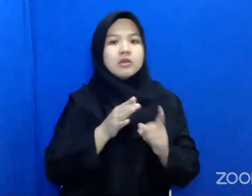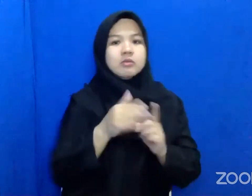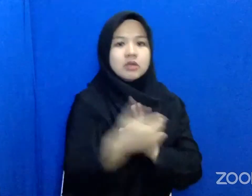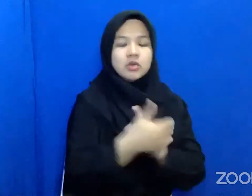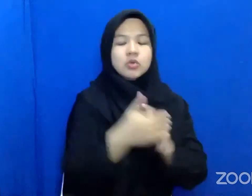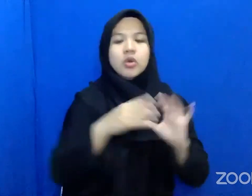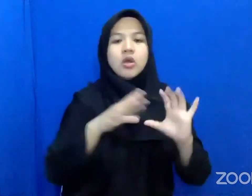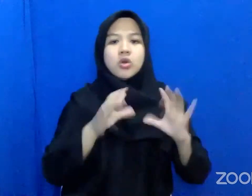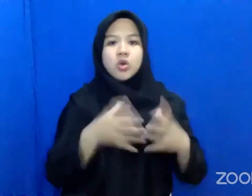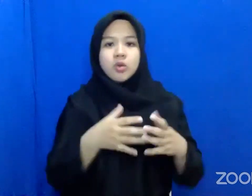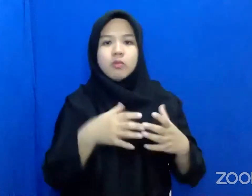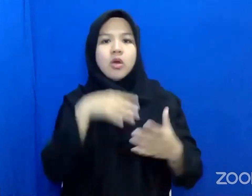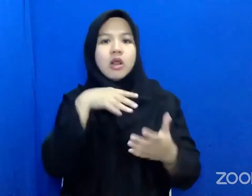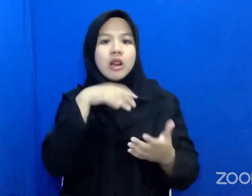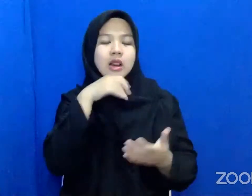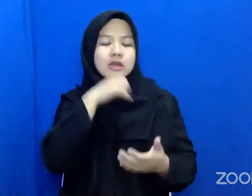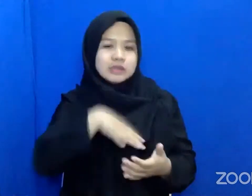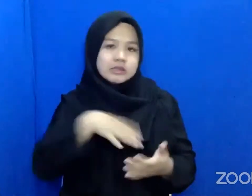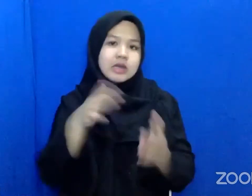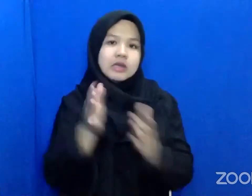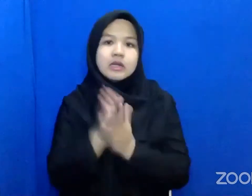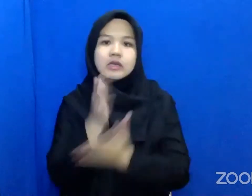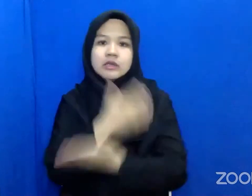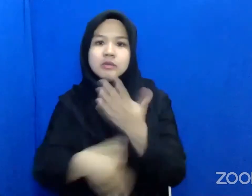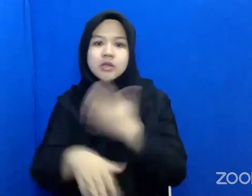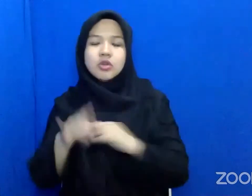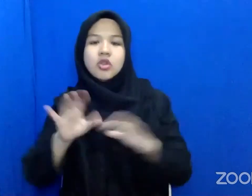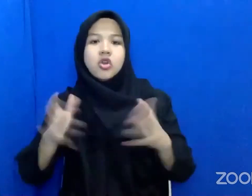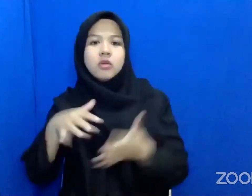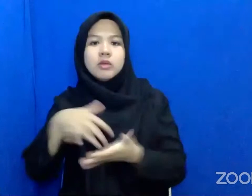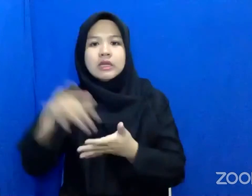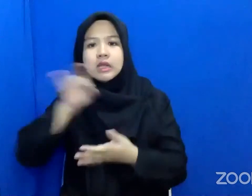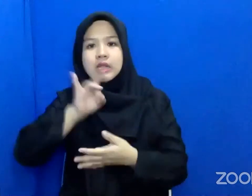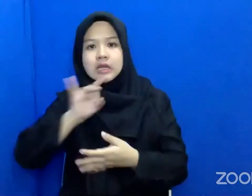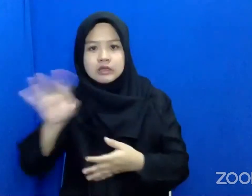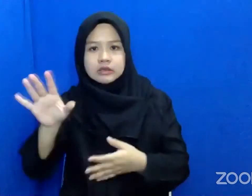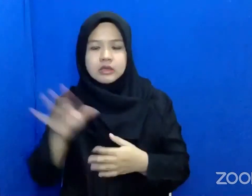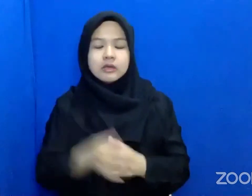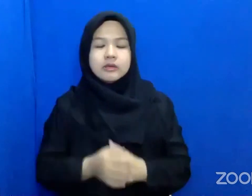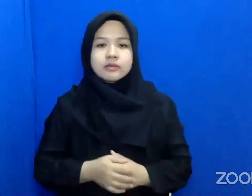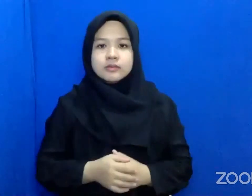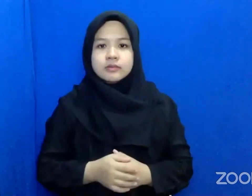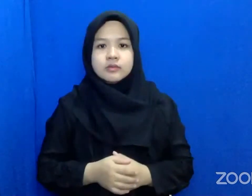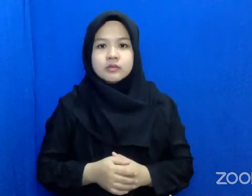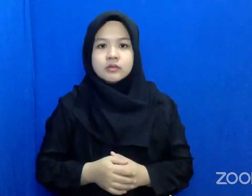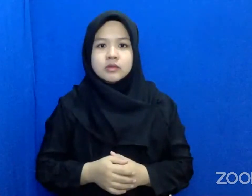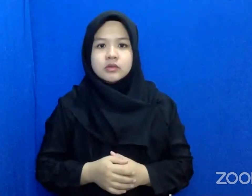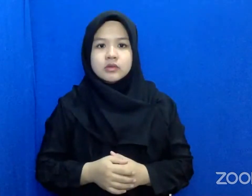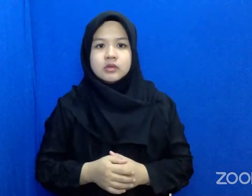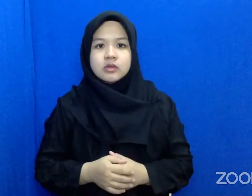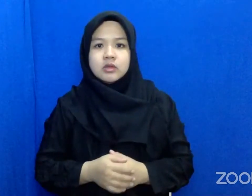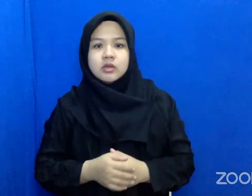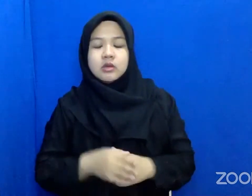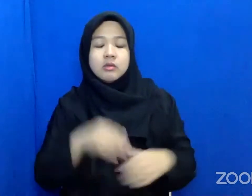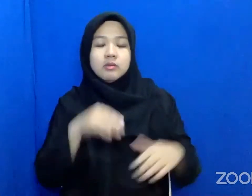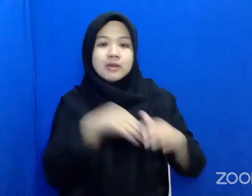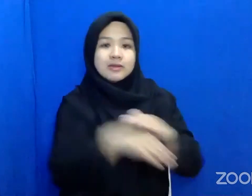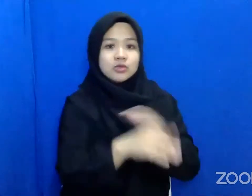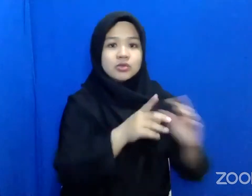kelompok lansia dan disabilitas serta kelompok rentan lainnya ini nah untuk masuk ke dalam diskusi